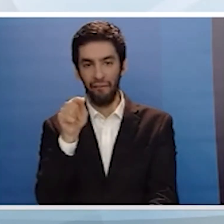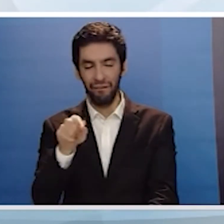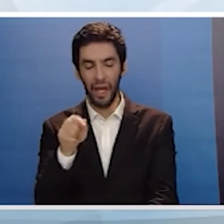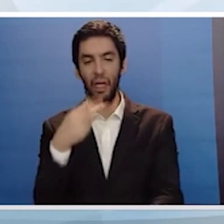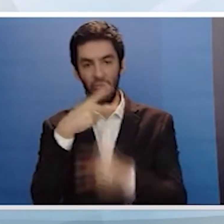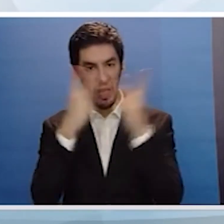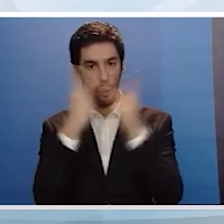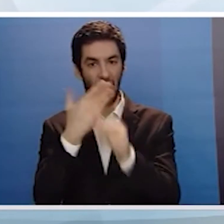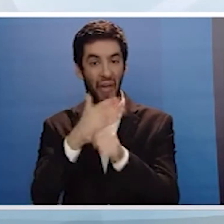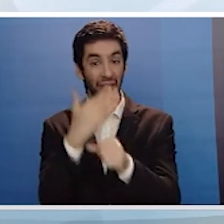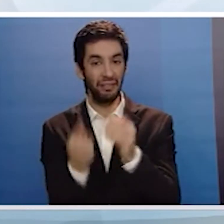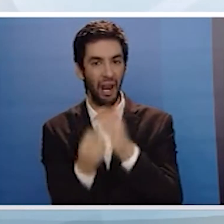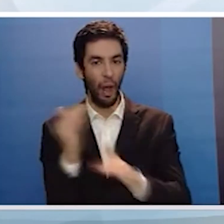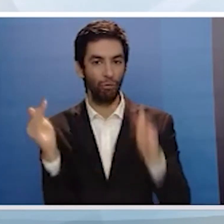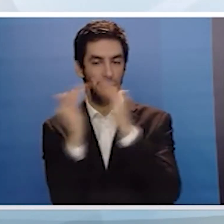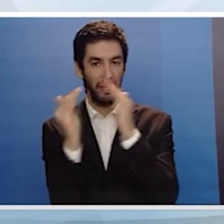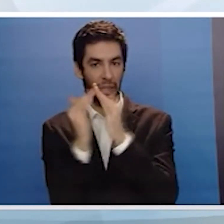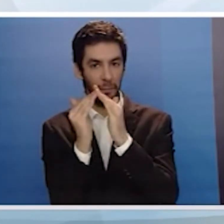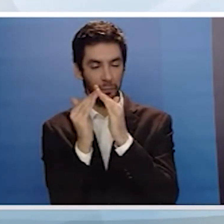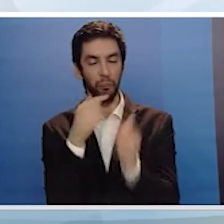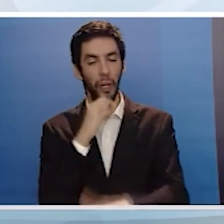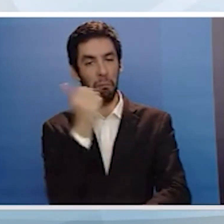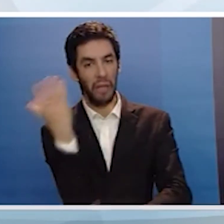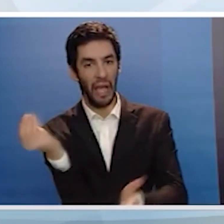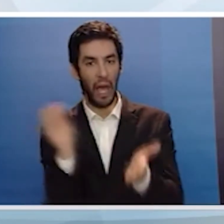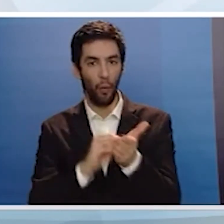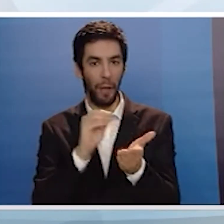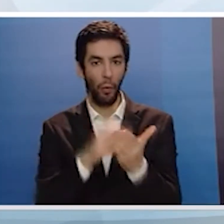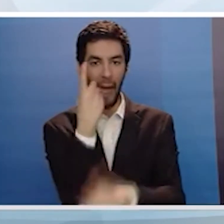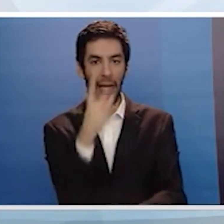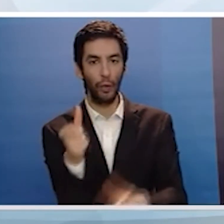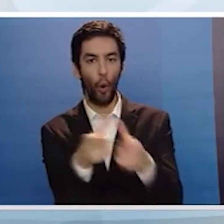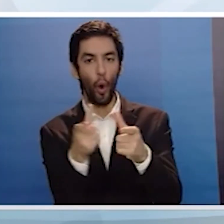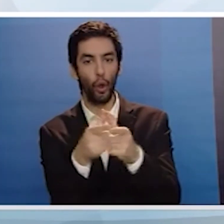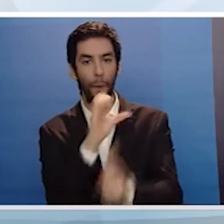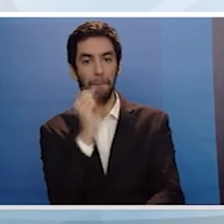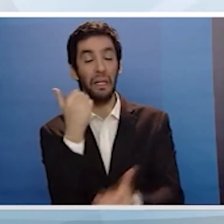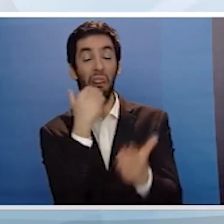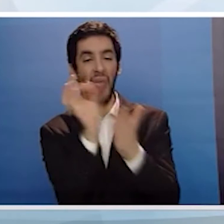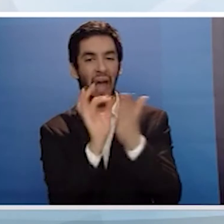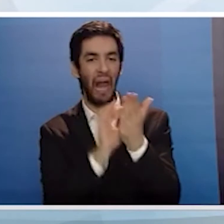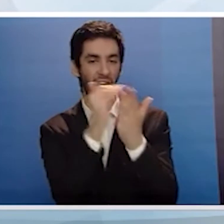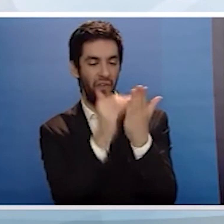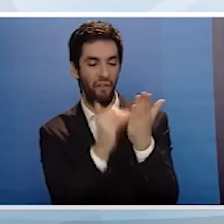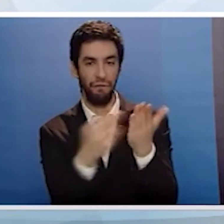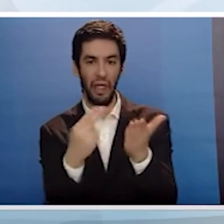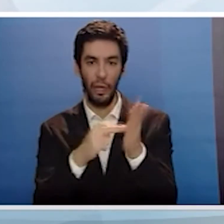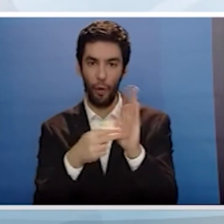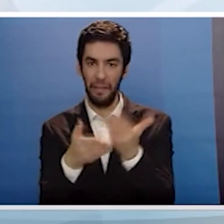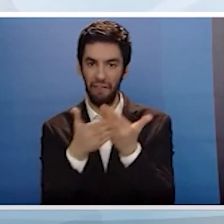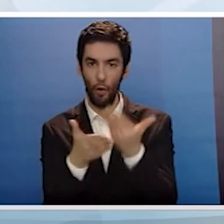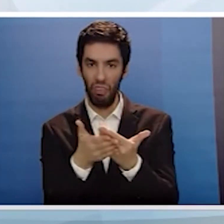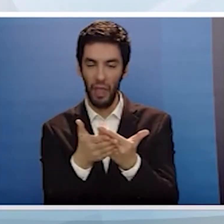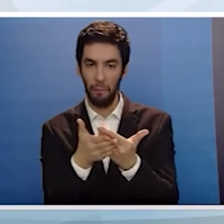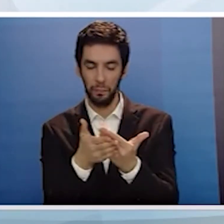134 κοινότητες που είχαν εξαιρεθεί και να προσθεθεί ένα ποσό μεταξύ 15 και 20 χιλιάδων ευρώ